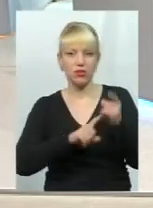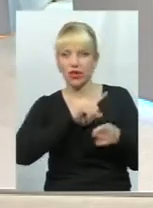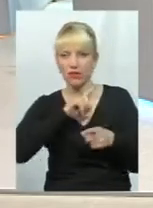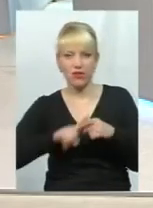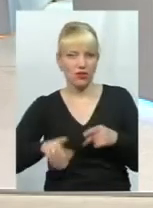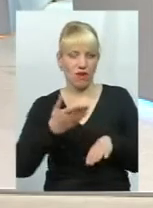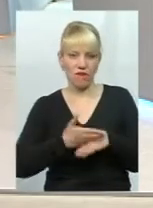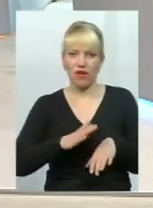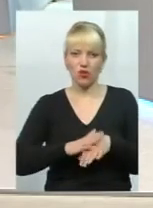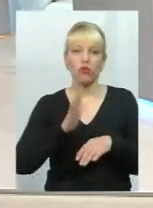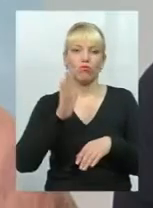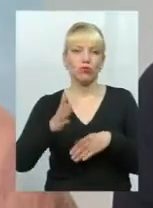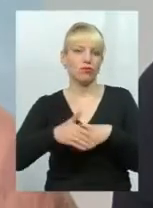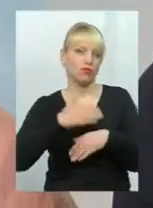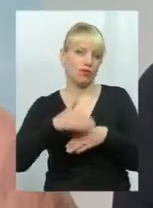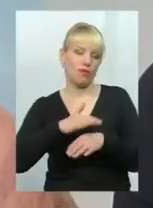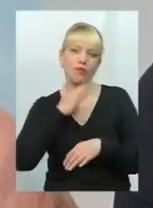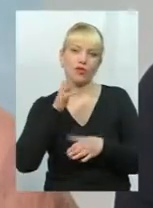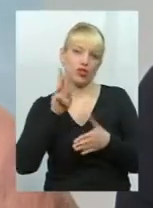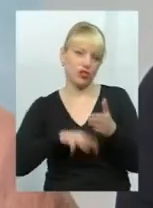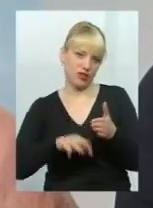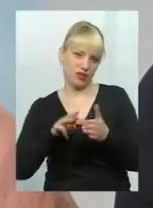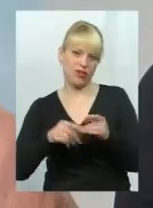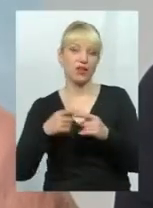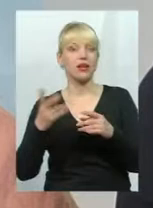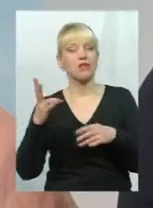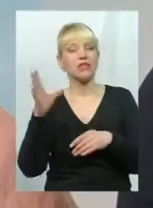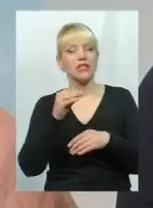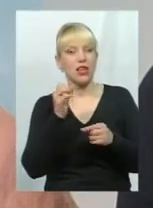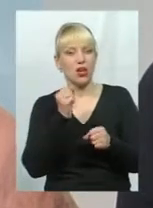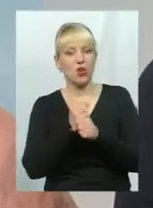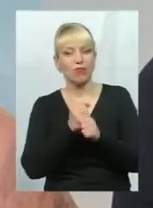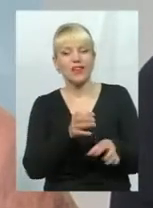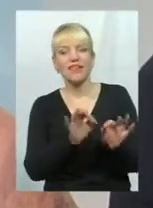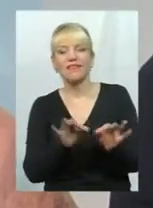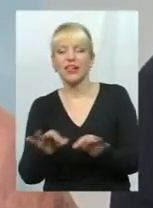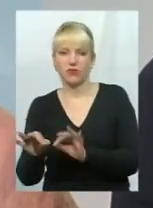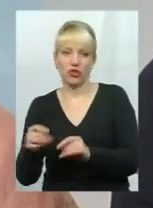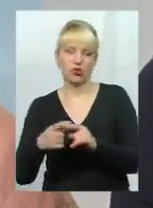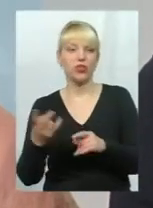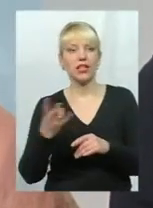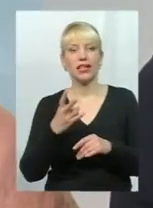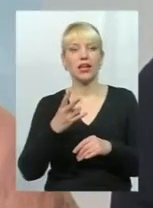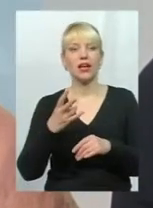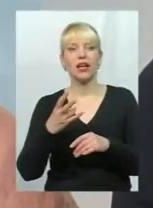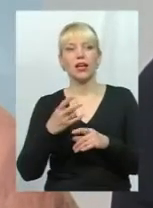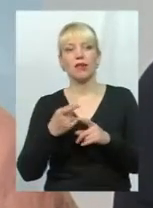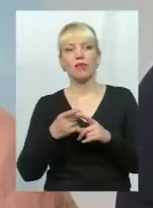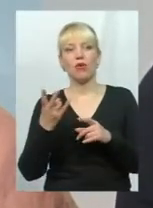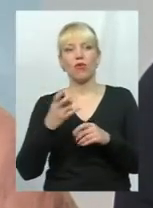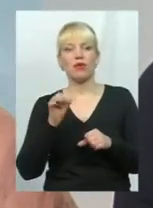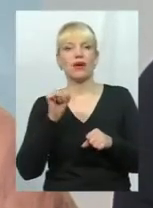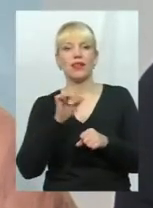тоді, відповідно, будуть штрафні санкції. Тому все треба робити виважено і не повинні паралізувати роботу певних служб.